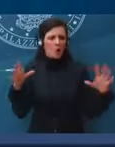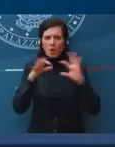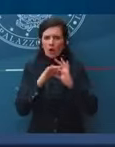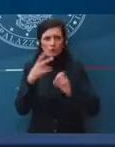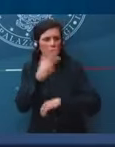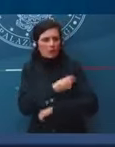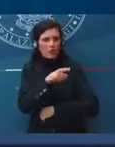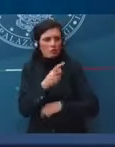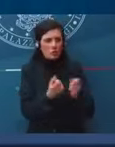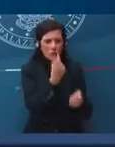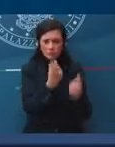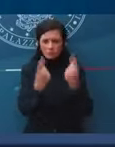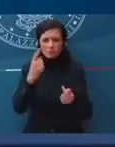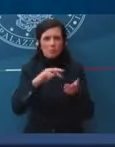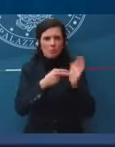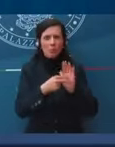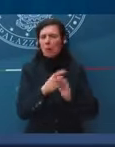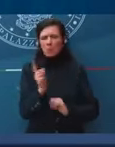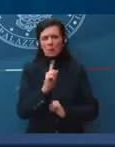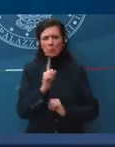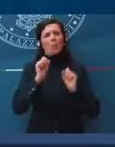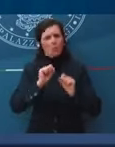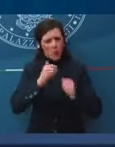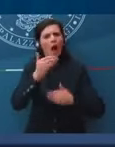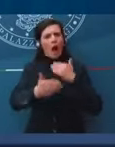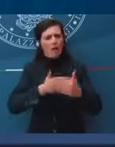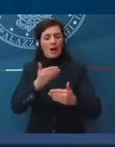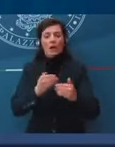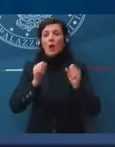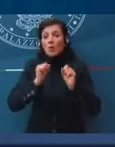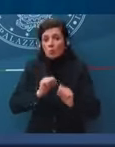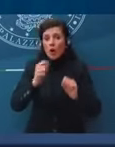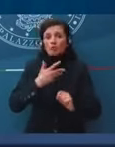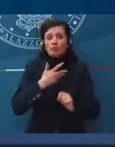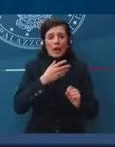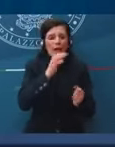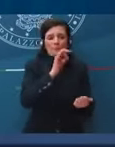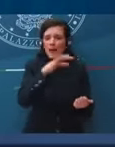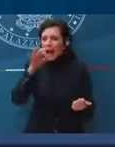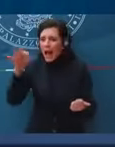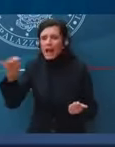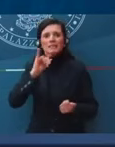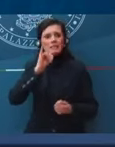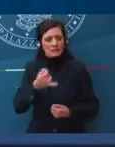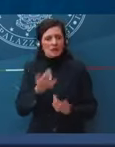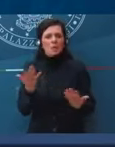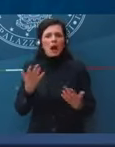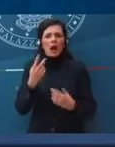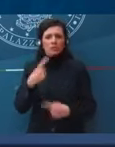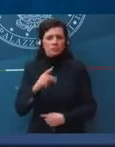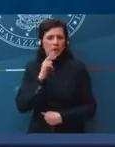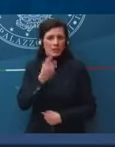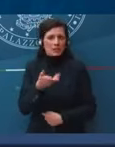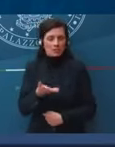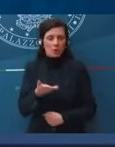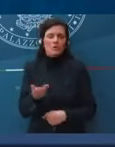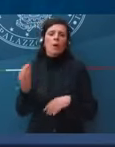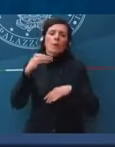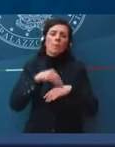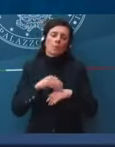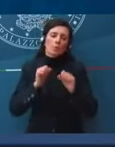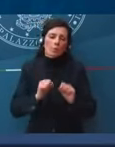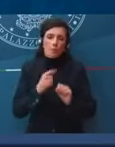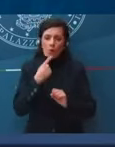avanti, ci possono essere dei casi. Ma insomma questo è stato, è stata, d'altronde poi c'è anche da dire